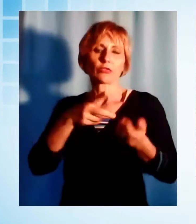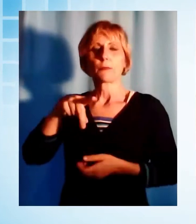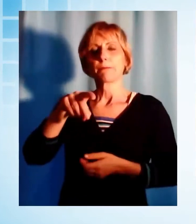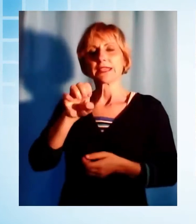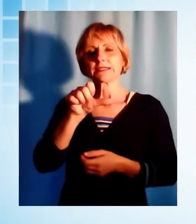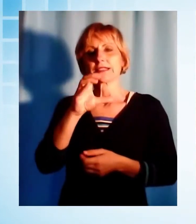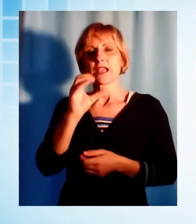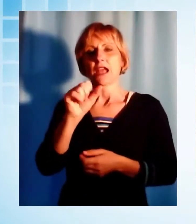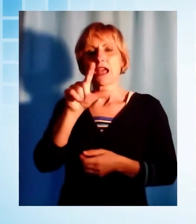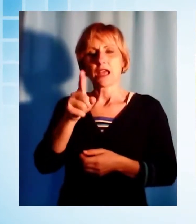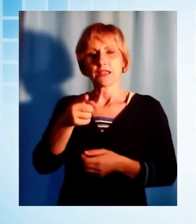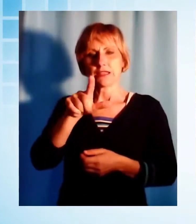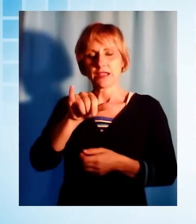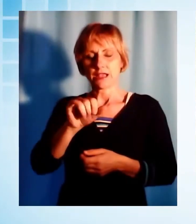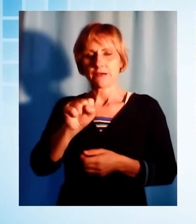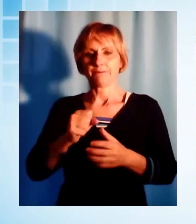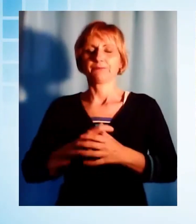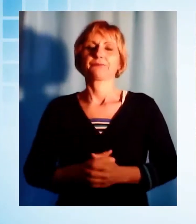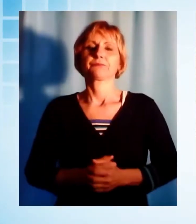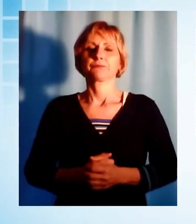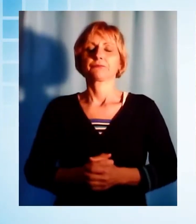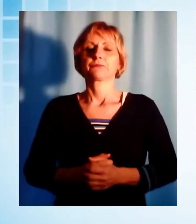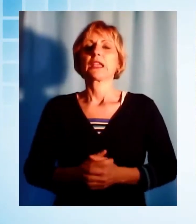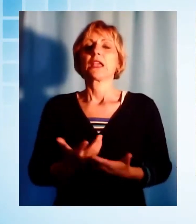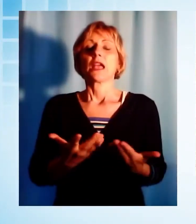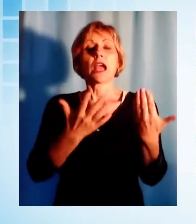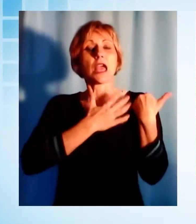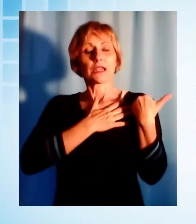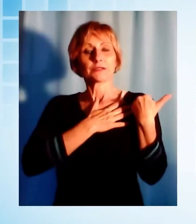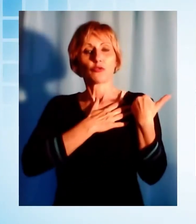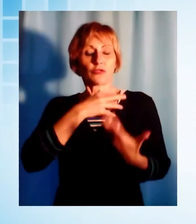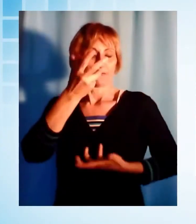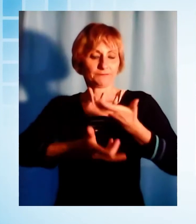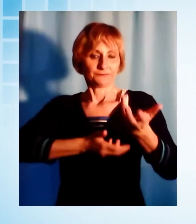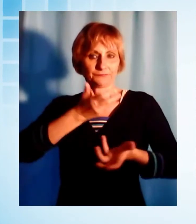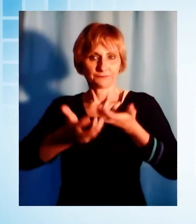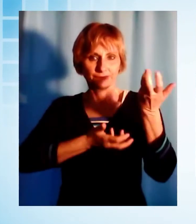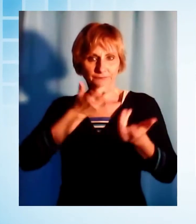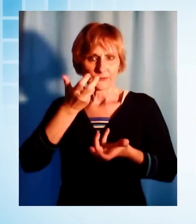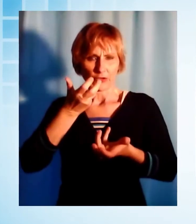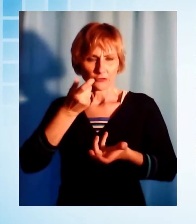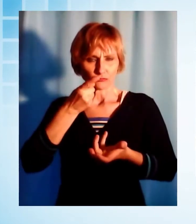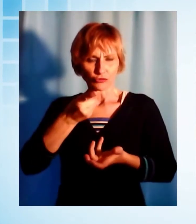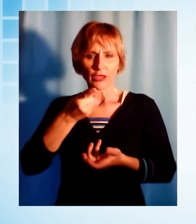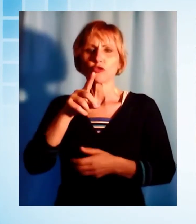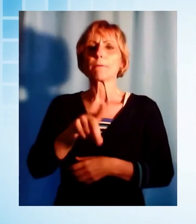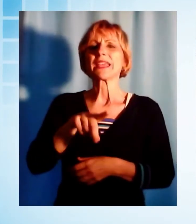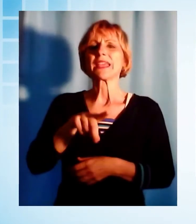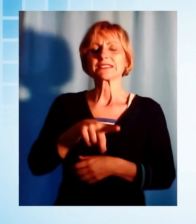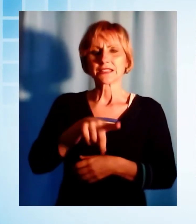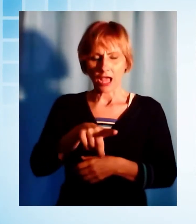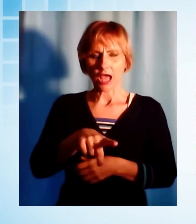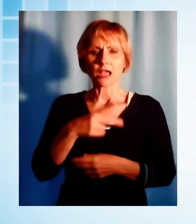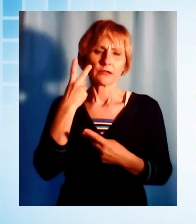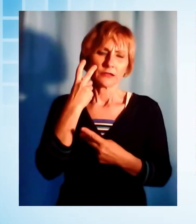Individuati dai carabinieri forestali i responsabili del rogo sul Monte Piglione a Pescaglia. Una pattuglia dei forestali di Bagni di Lucca